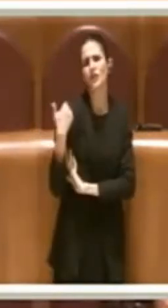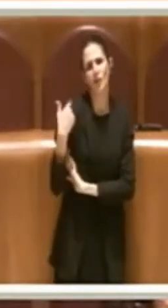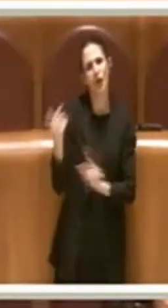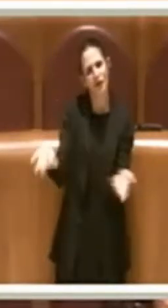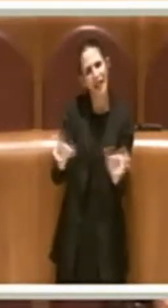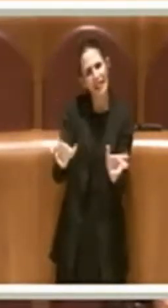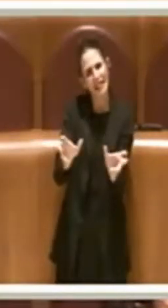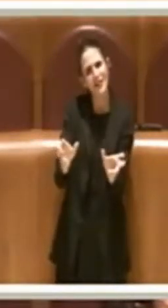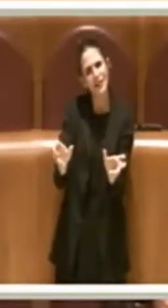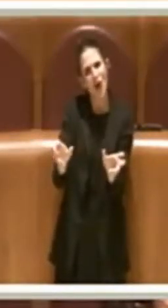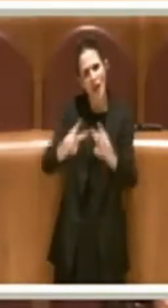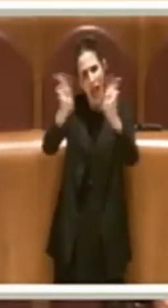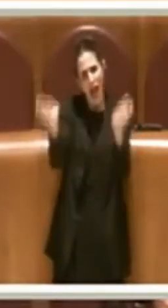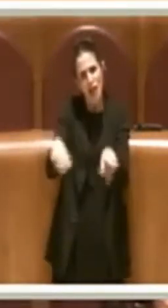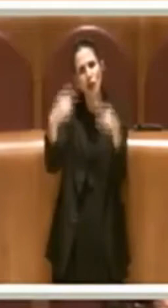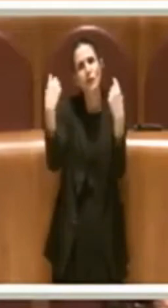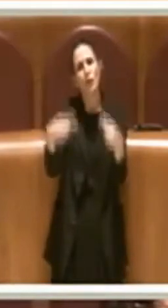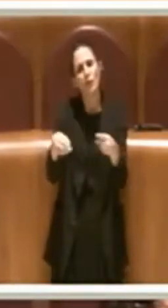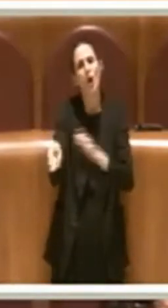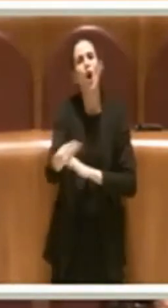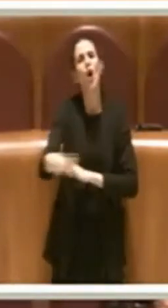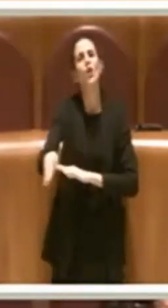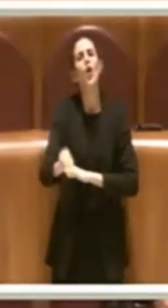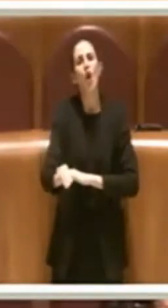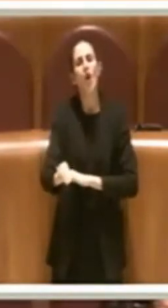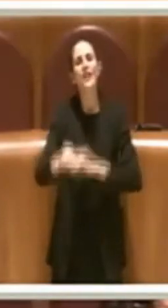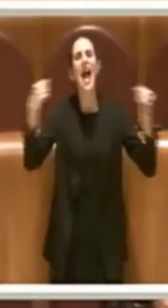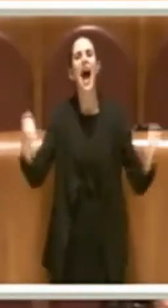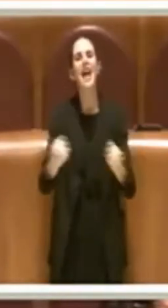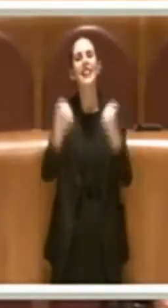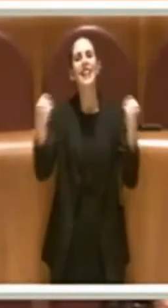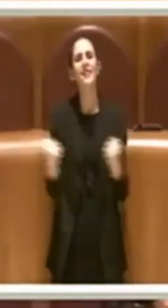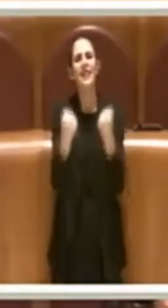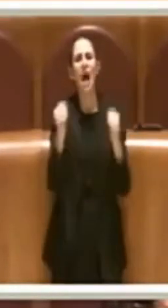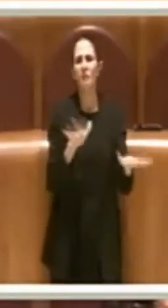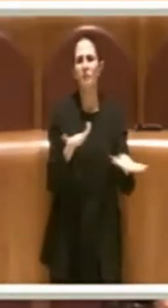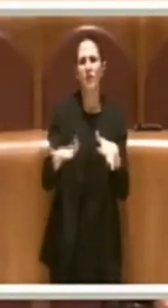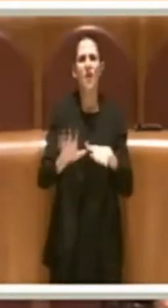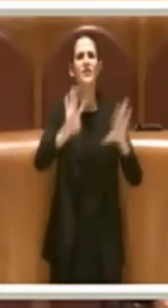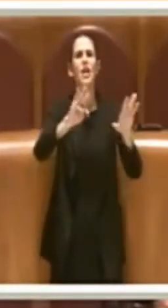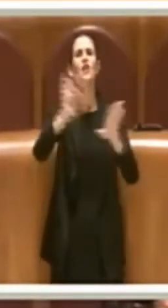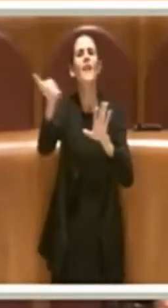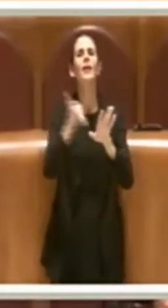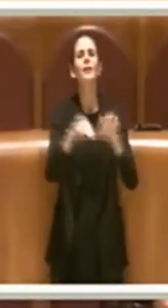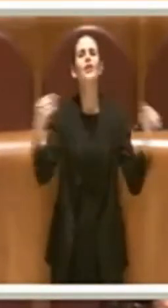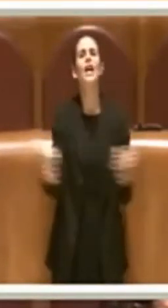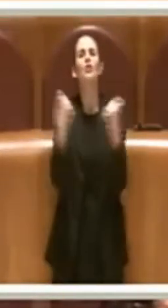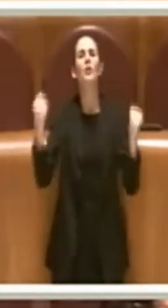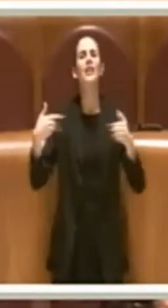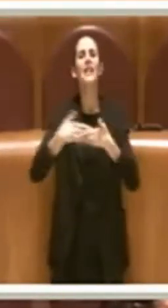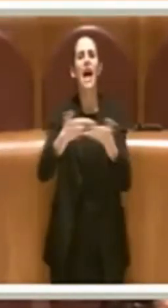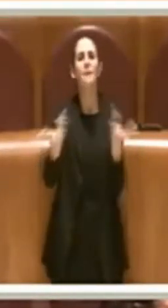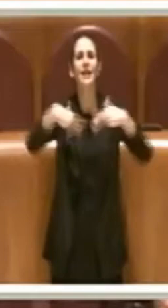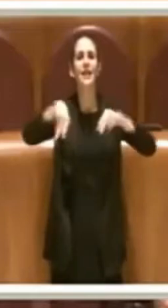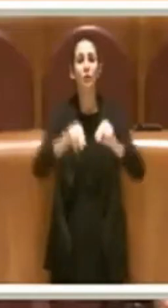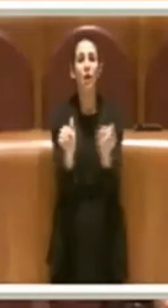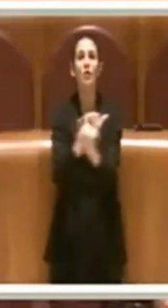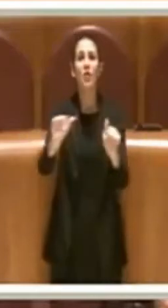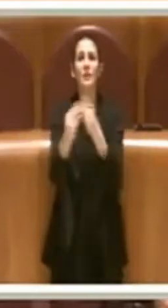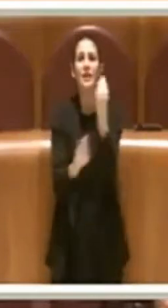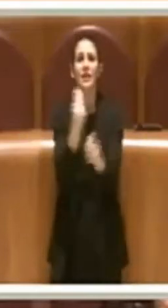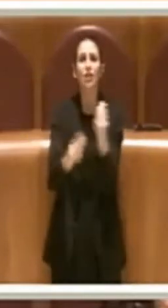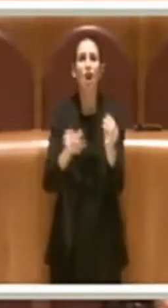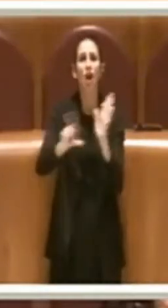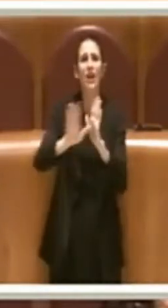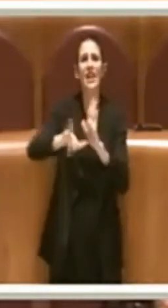parlava proprio di questo, dove le attività, forse il 90% delle attività che sono state riaperte, sono quelle del gioco d'azzardo.